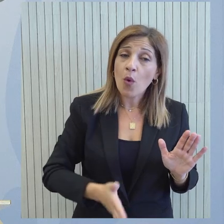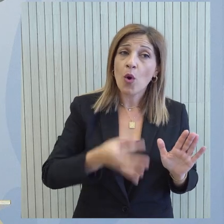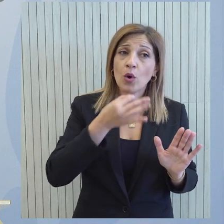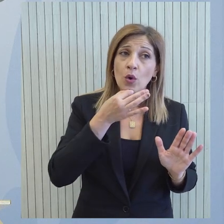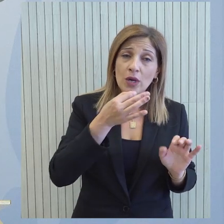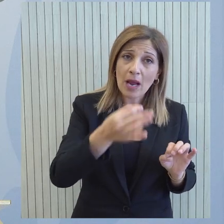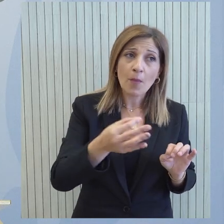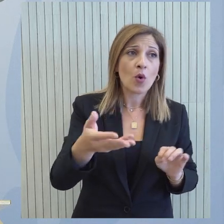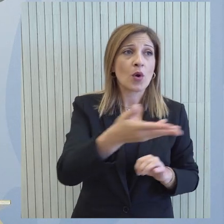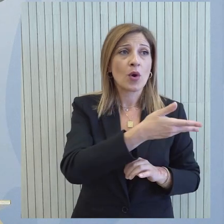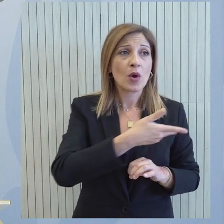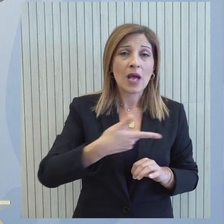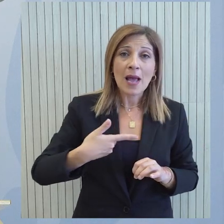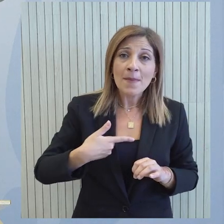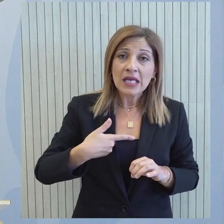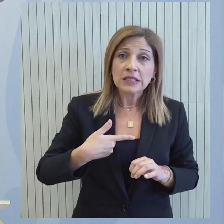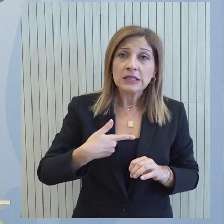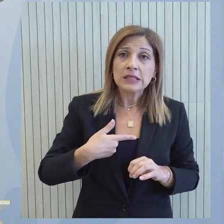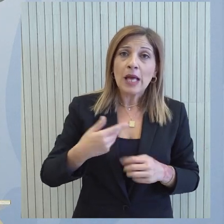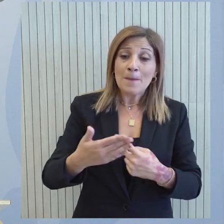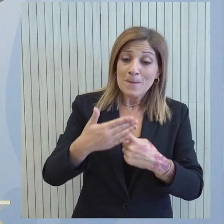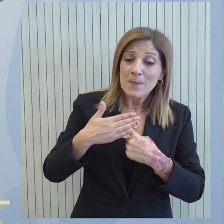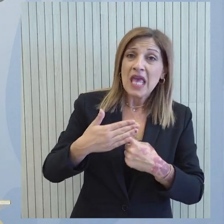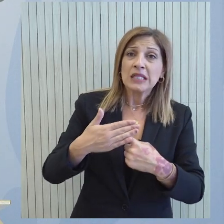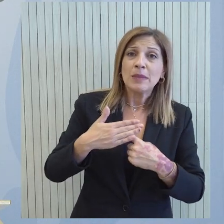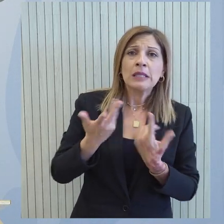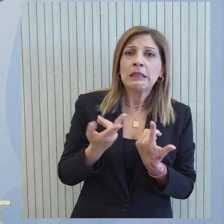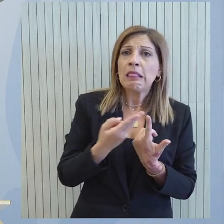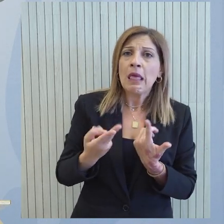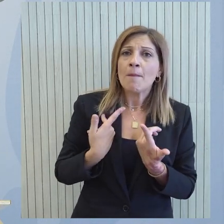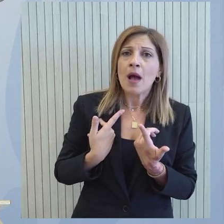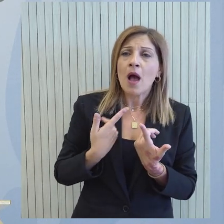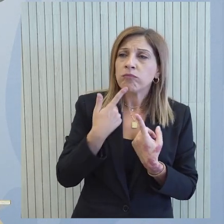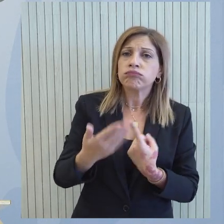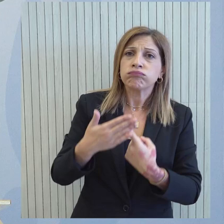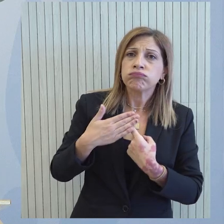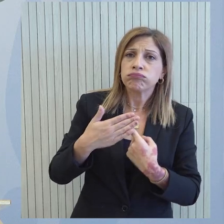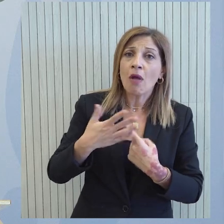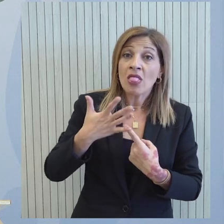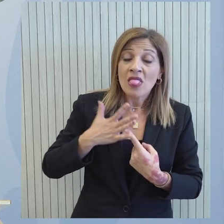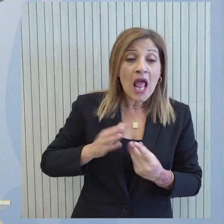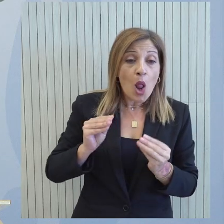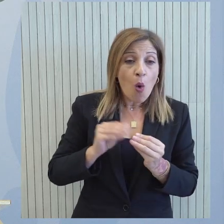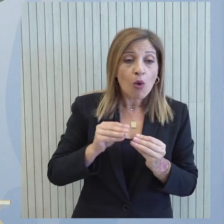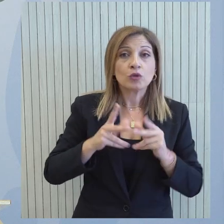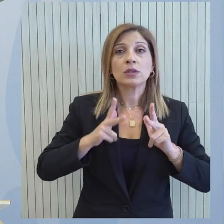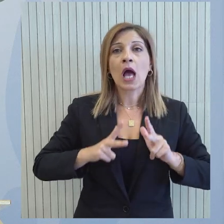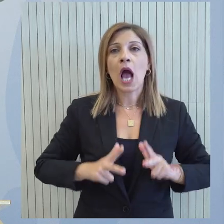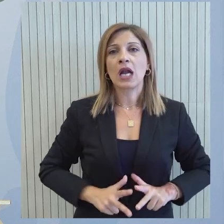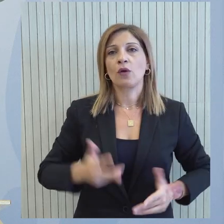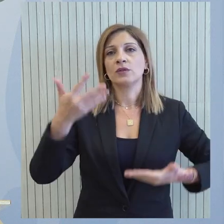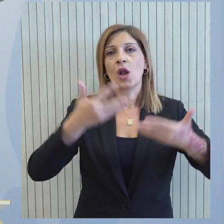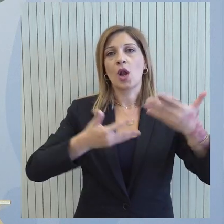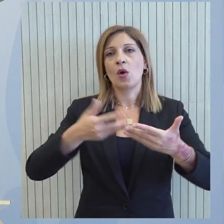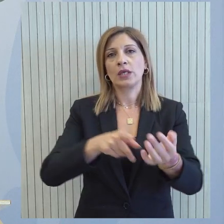που μπορώ να σας πω είναι ότι εμείς η πίεση που έχουμε η αποκλειστική πίεση που έχουμε ως κυβέρνηση είναι η πίεση να ανακουφιστούν τα κυπριακά